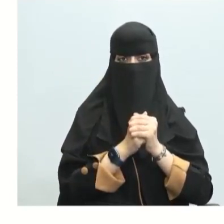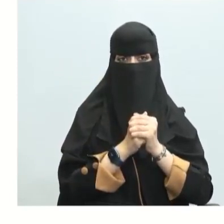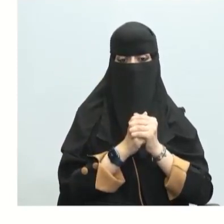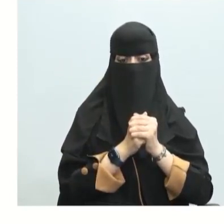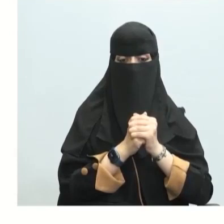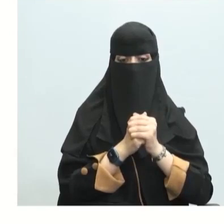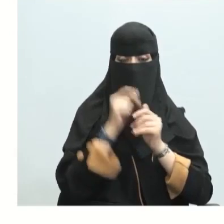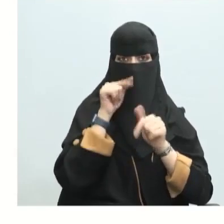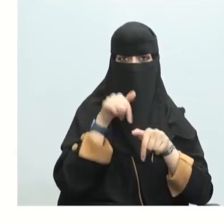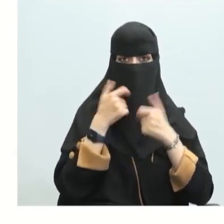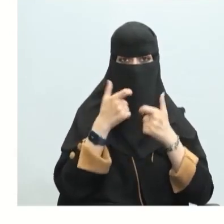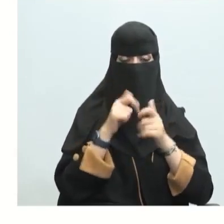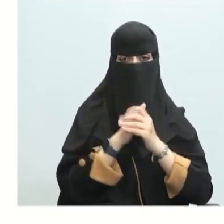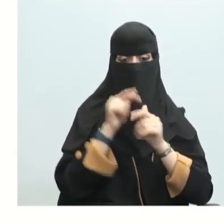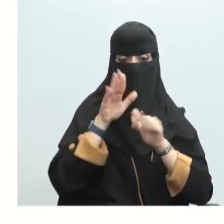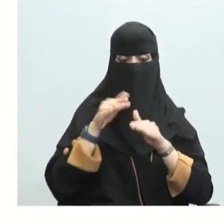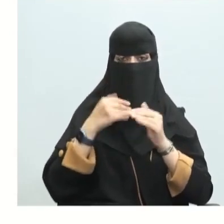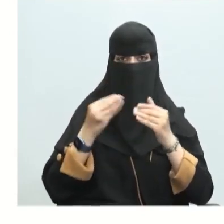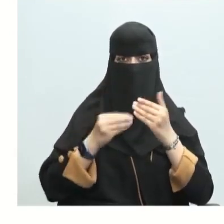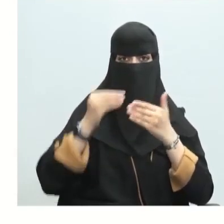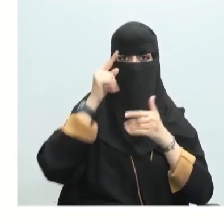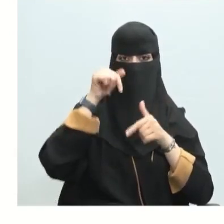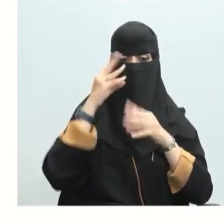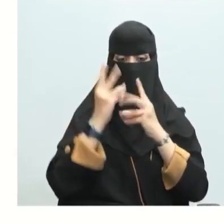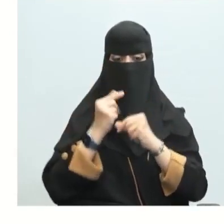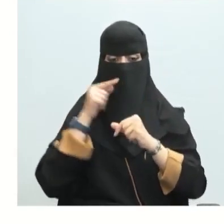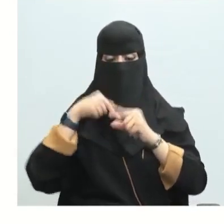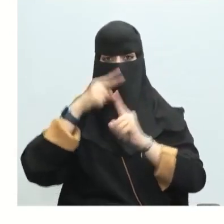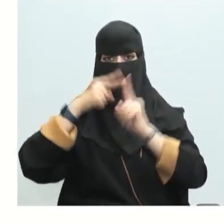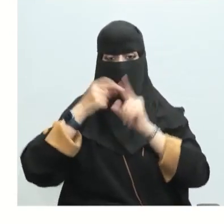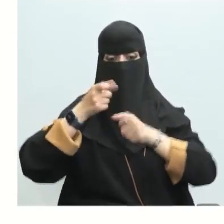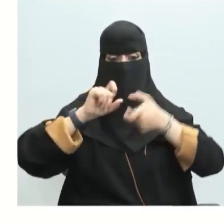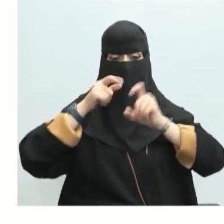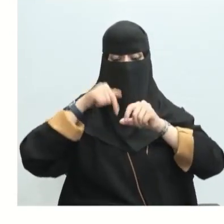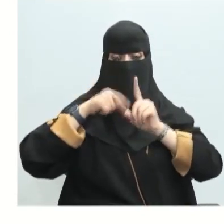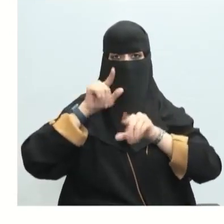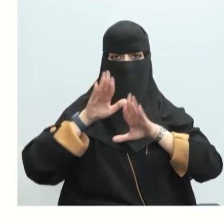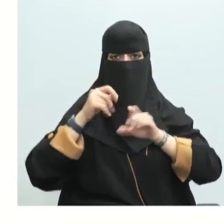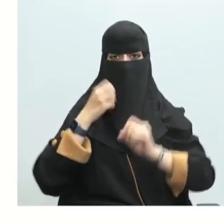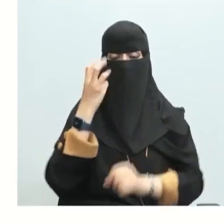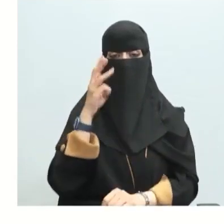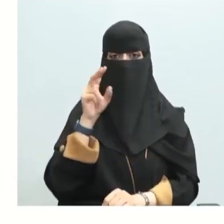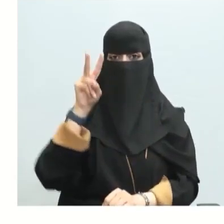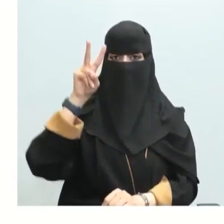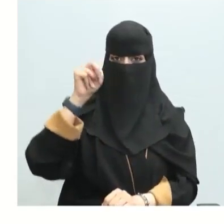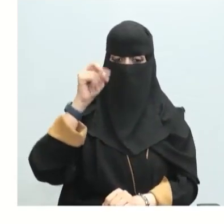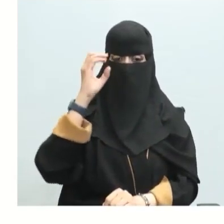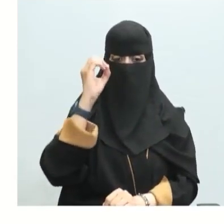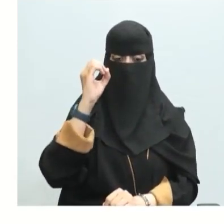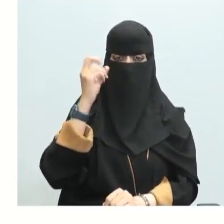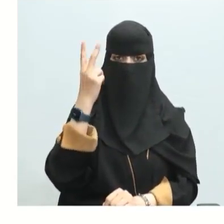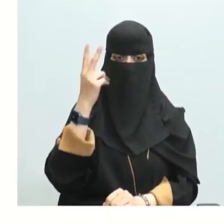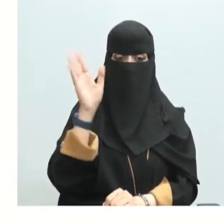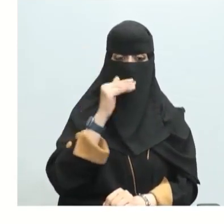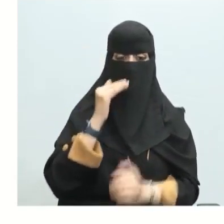لاحظ هذا التدريج وضع على تدريج حرارة التكوين القياسية الثاني أكسيد النيتروجين